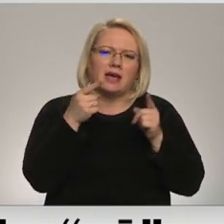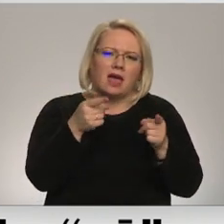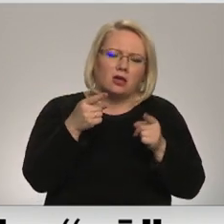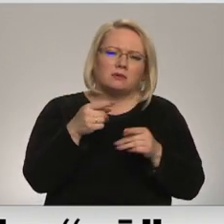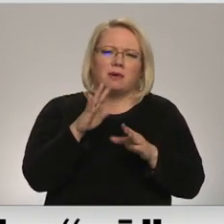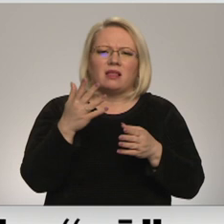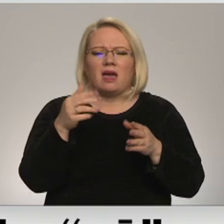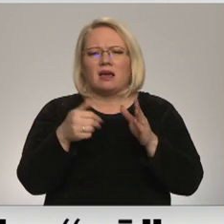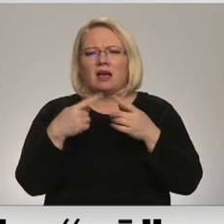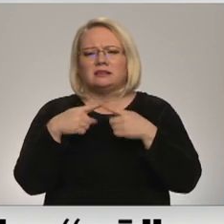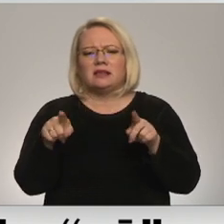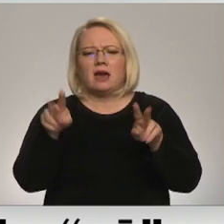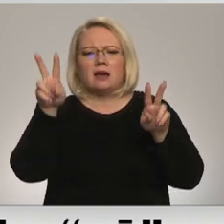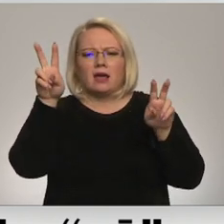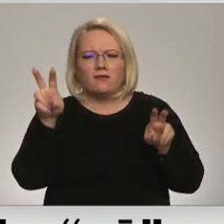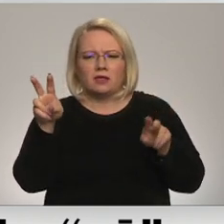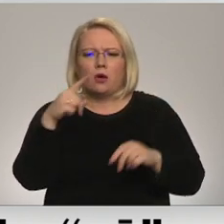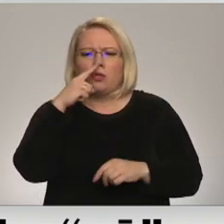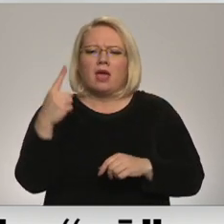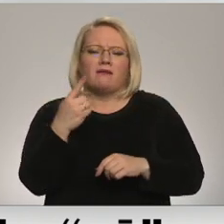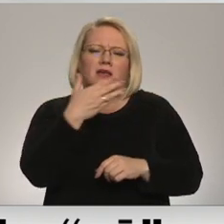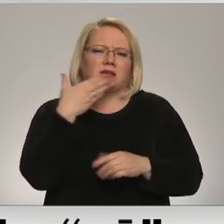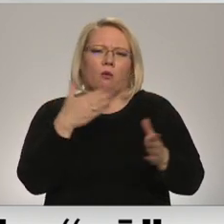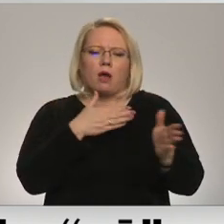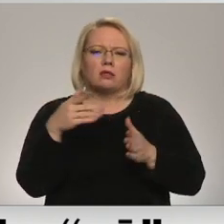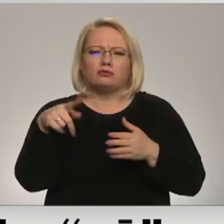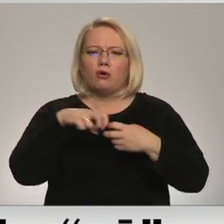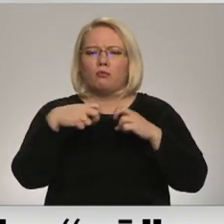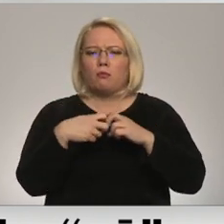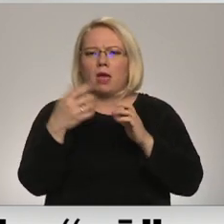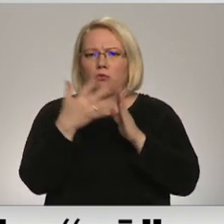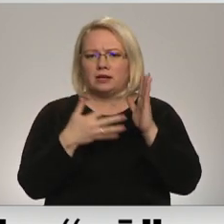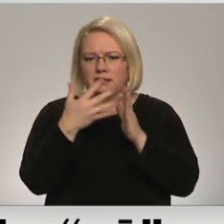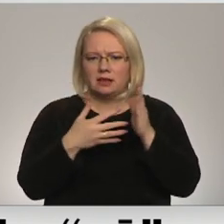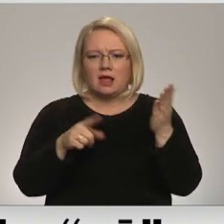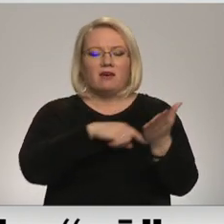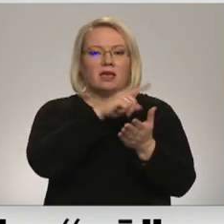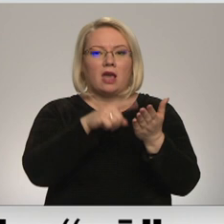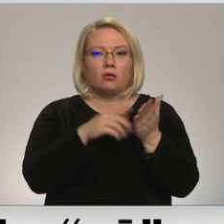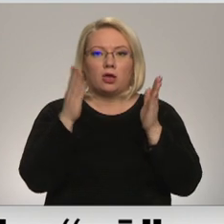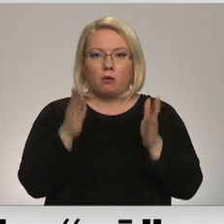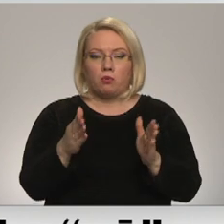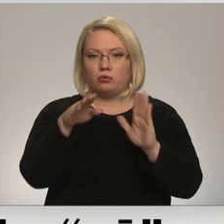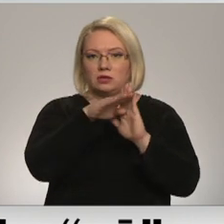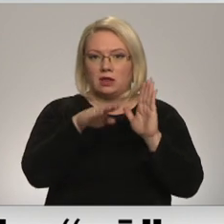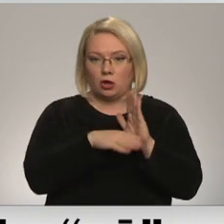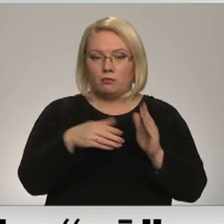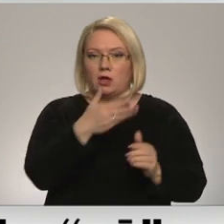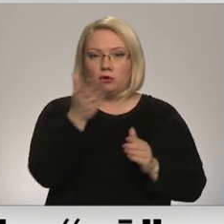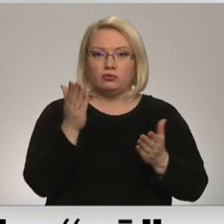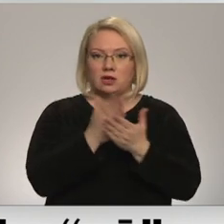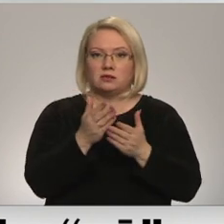Un ja būs šis regulējums, tad jūs esiet ar mieru